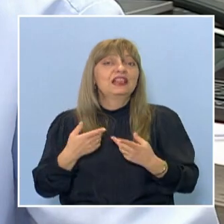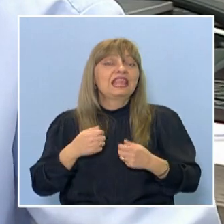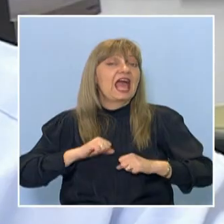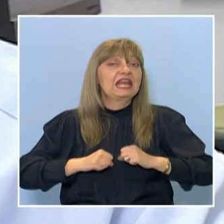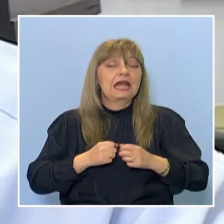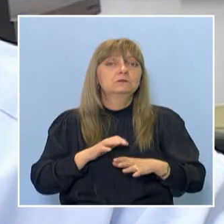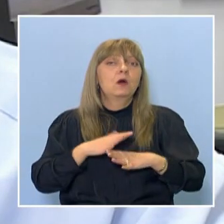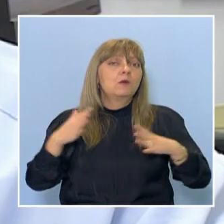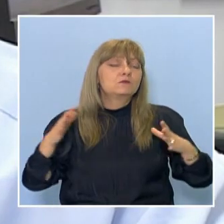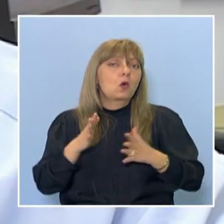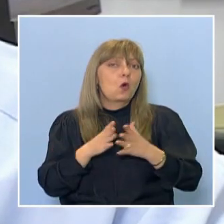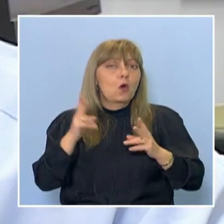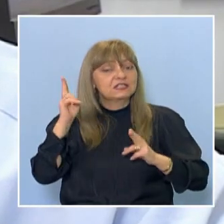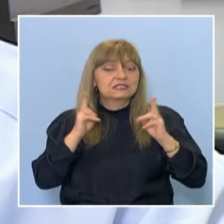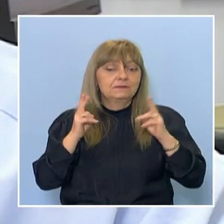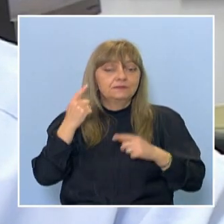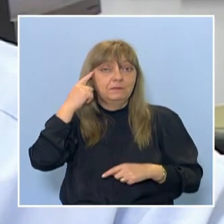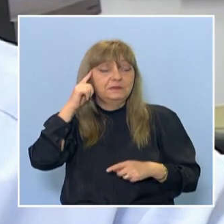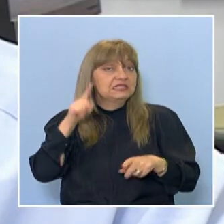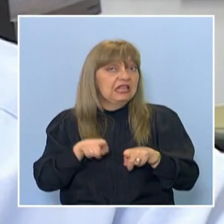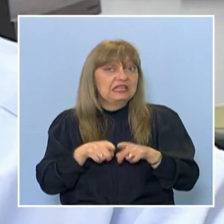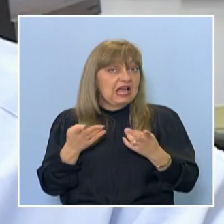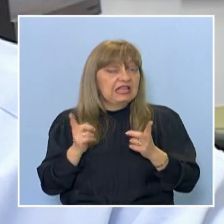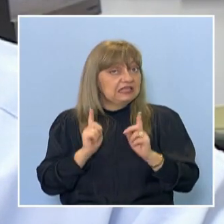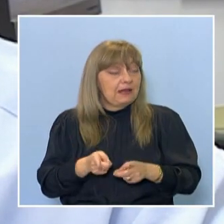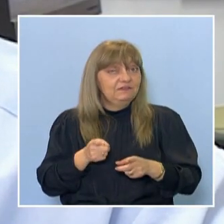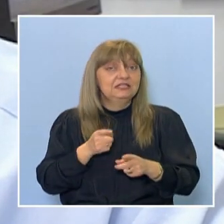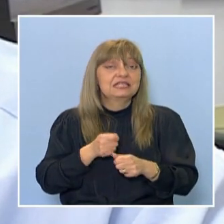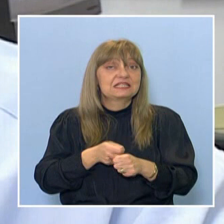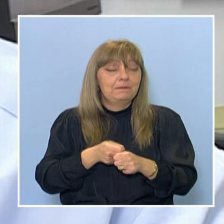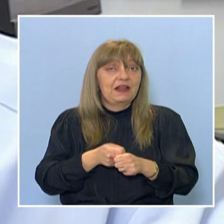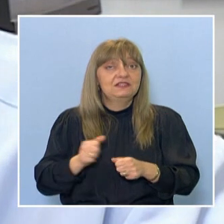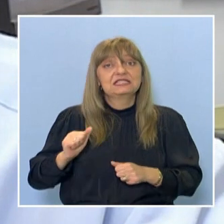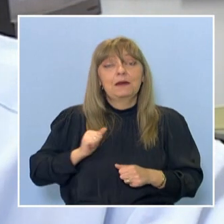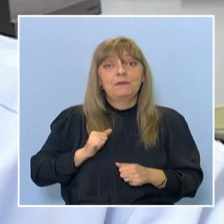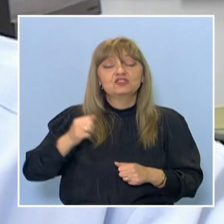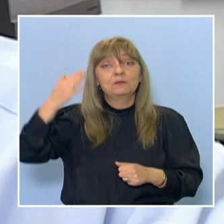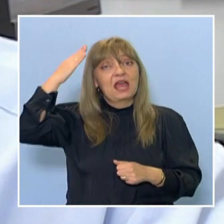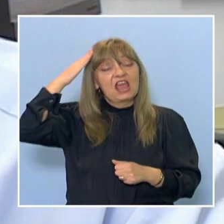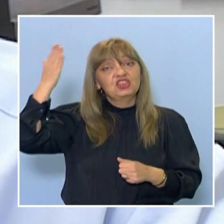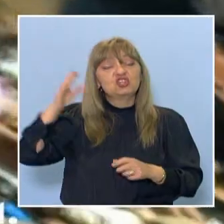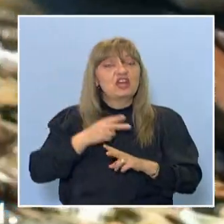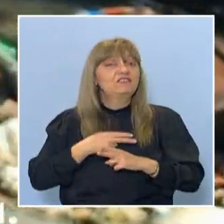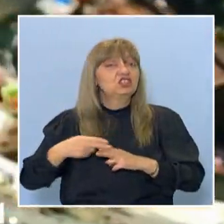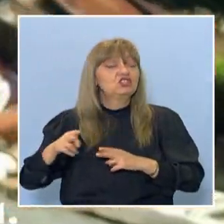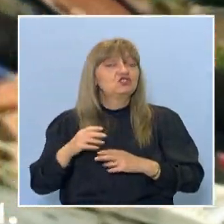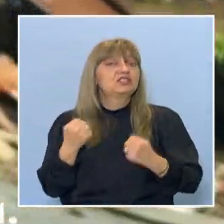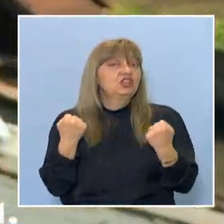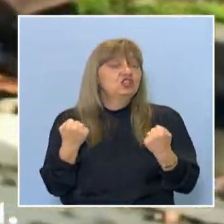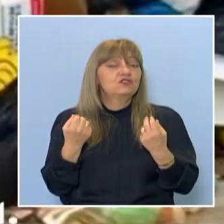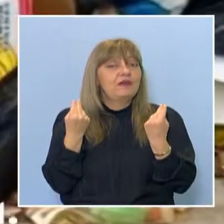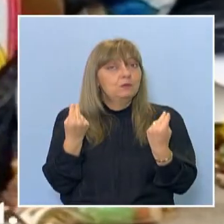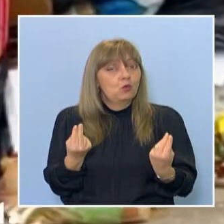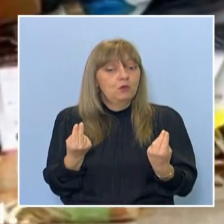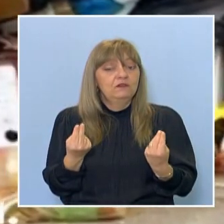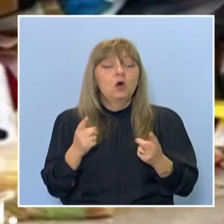съгласни. Мисля, че точно така трябва да се прави, за да пазим държавата чисто и да живеем нахубаво. Разбира се, че